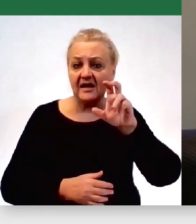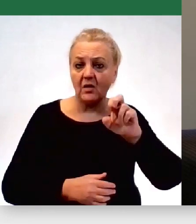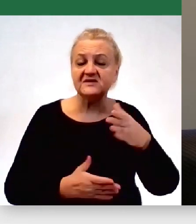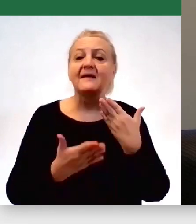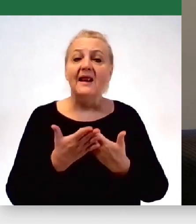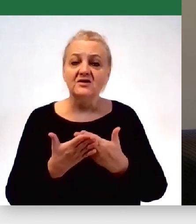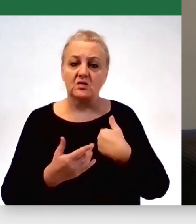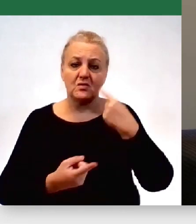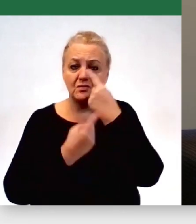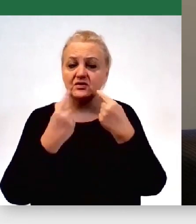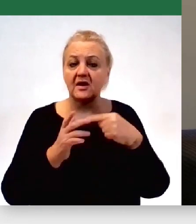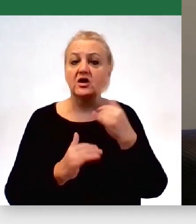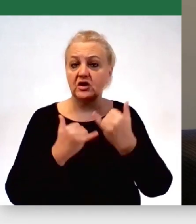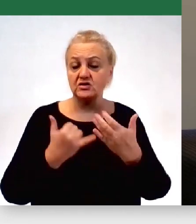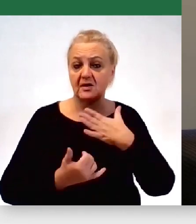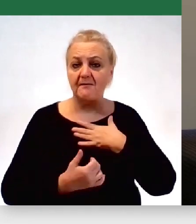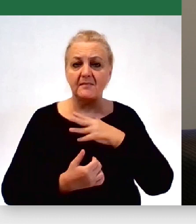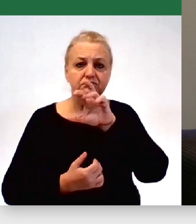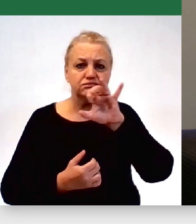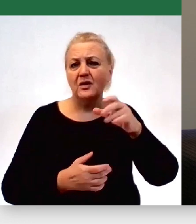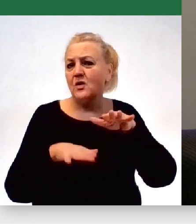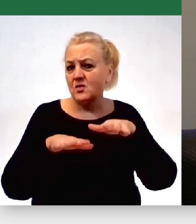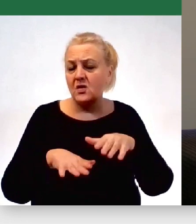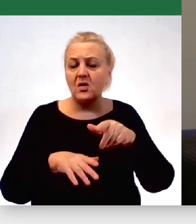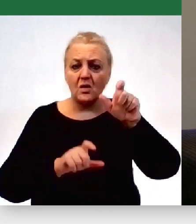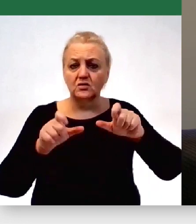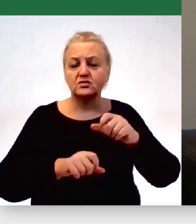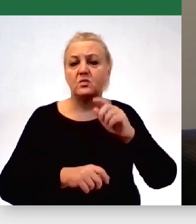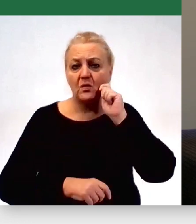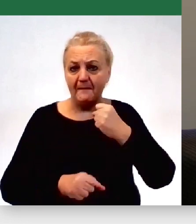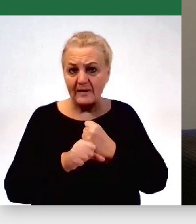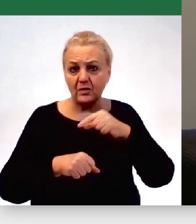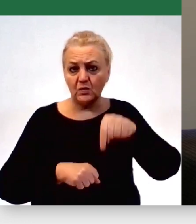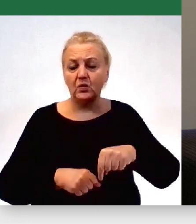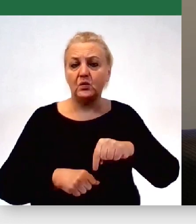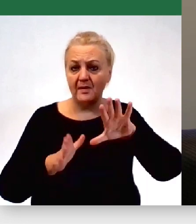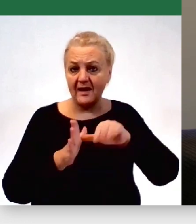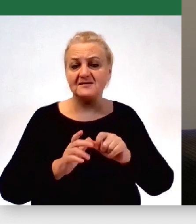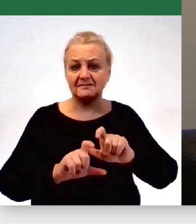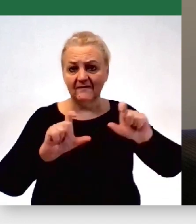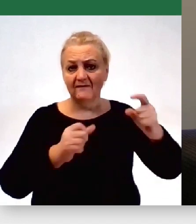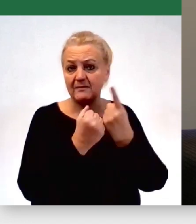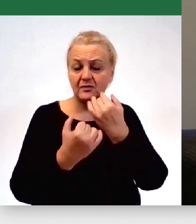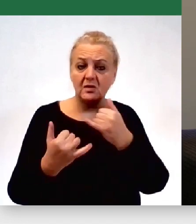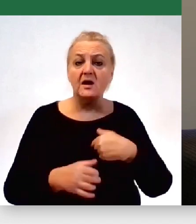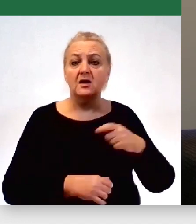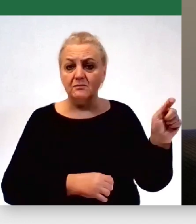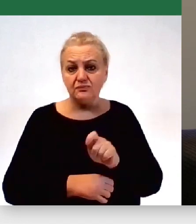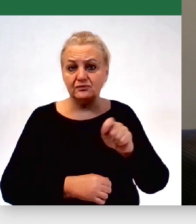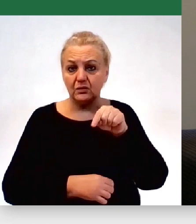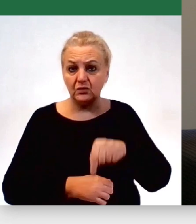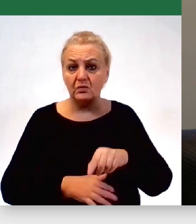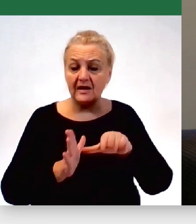wychodziłem z założenia, że jeśli mamy kilkuset Ukraińców, którzy pracują w naszym mieście w zakładach pracy i od kilku lat do naszego miasta przyjeżdżają,